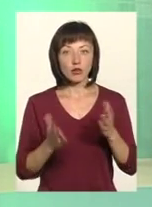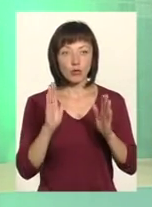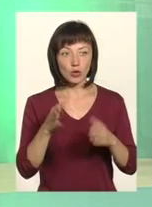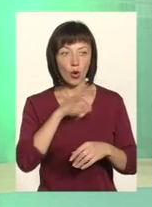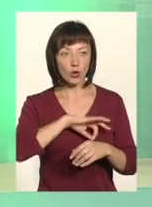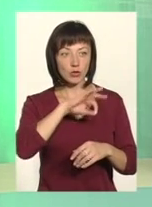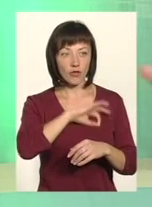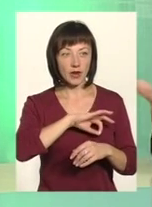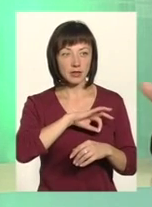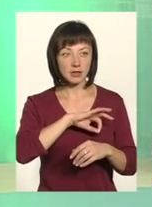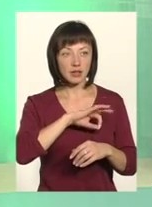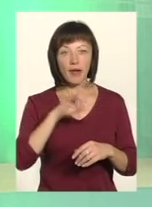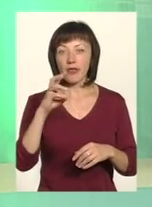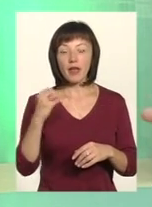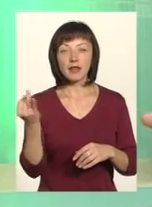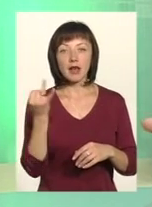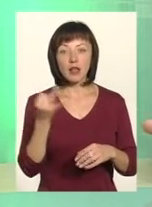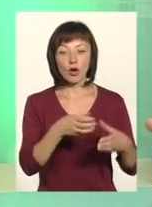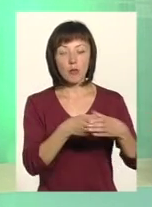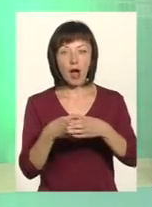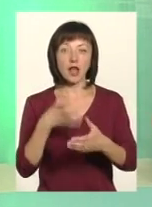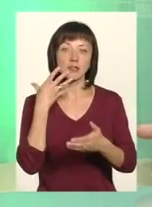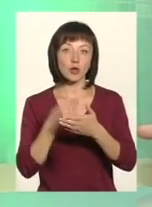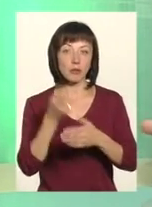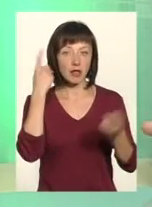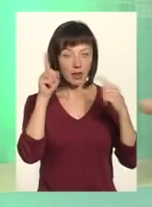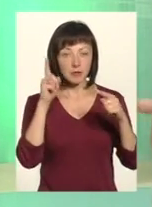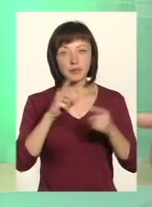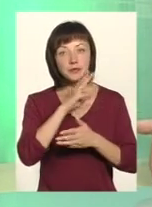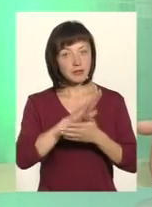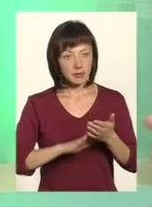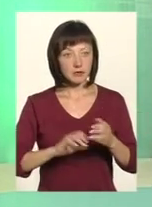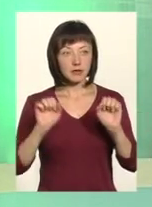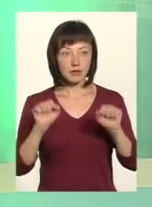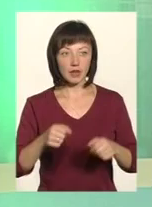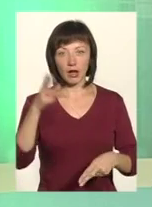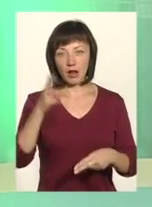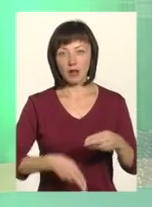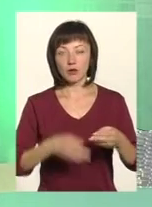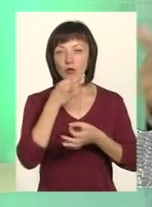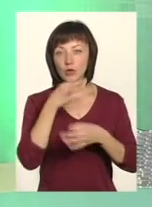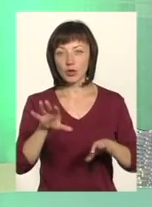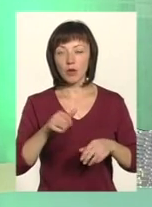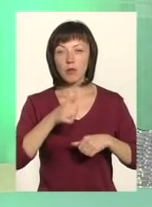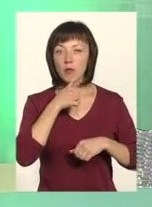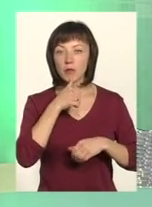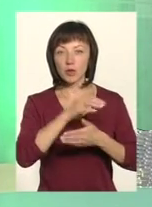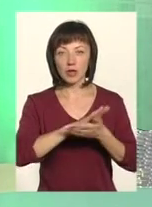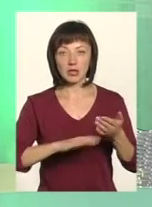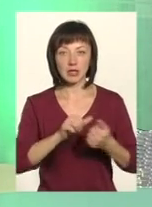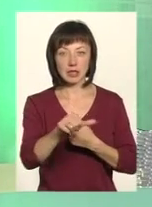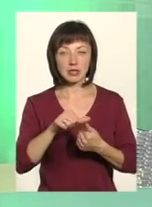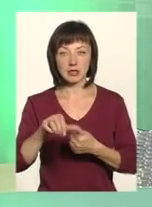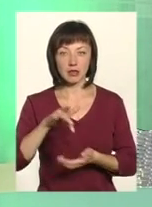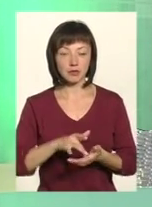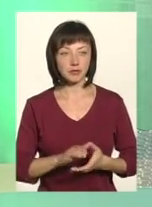користуватися не інтересами громадами, а своїми якимись ідеями, то, вибачайте, можна ставити крапку на будь-яких попитках подальшої децентралізації. У нас